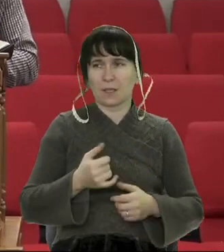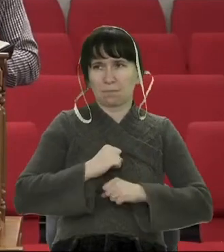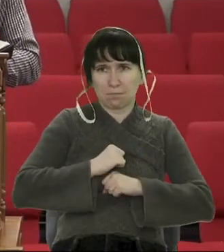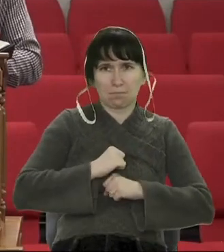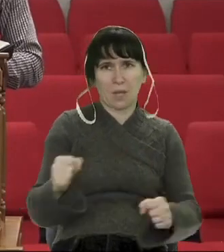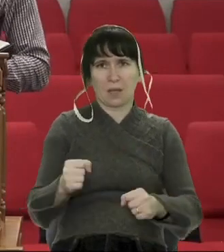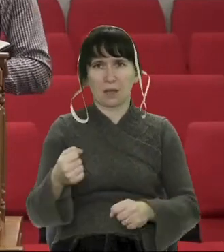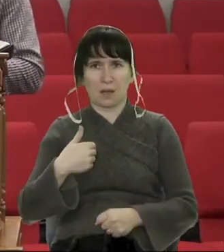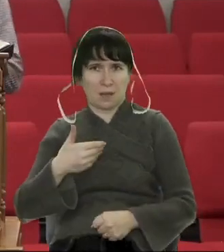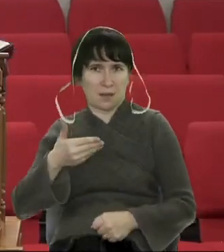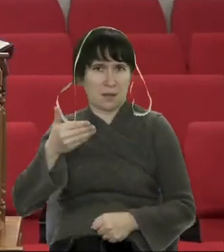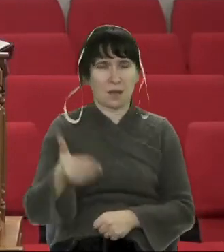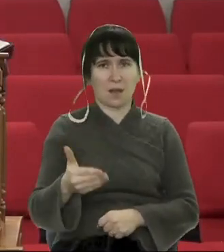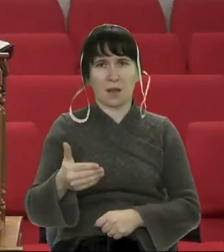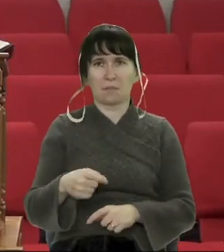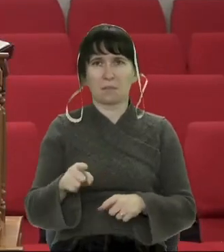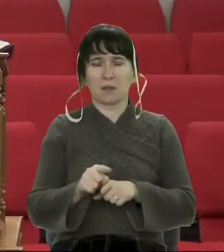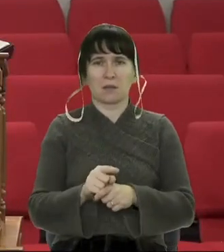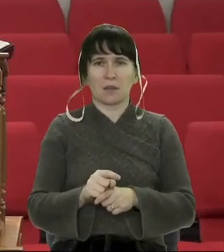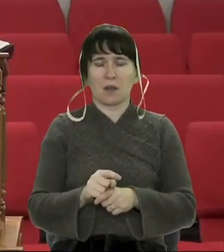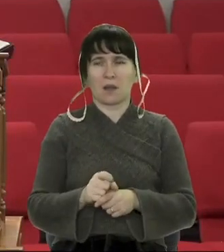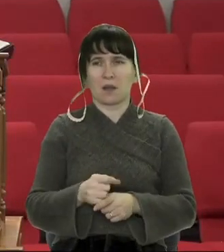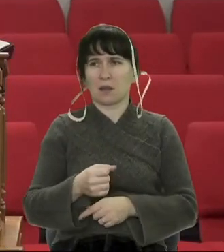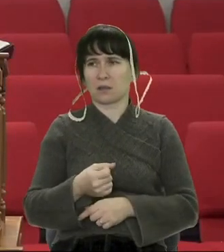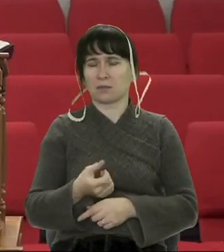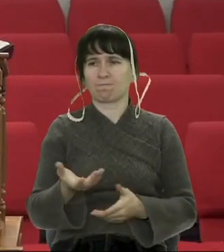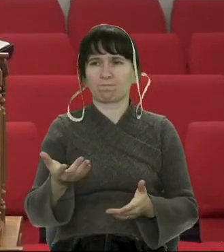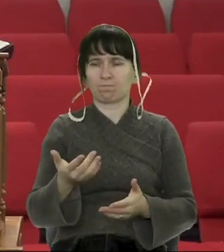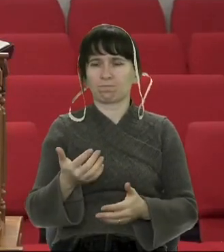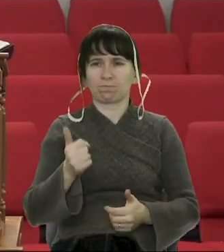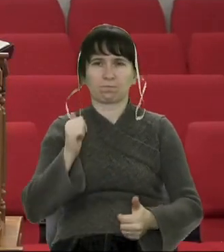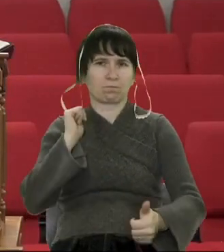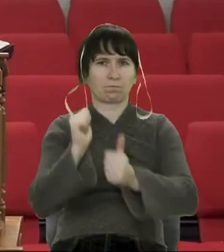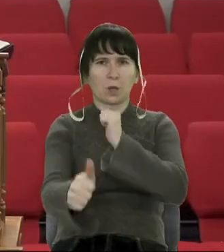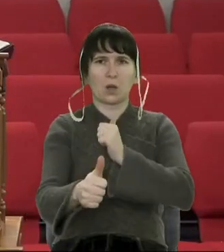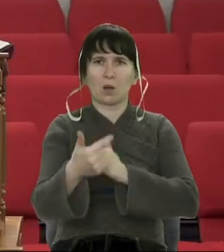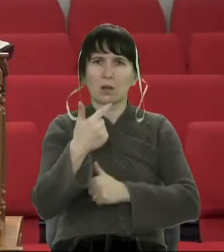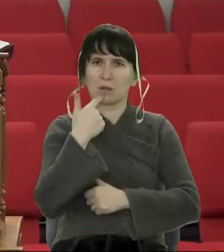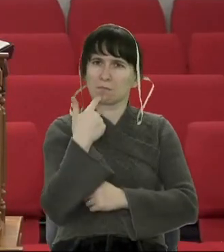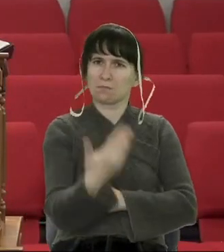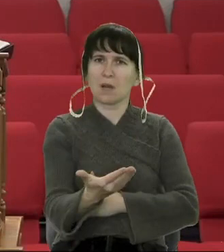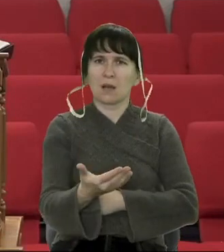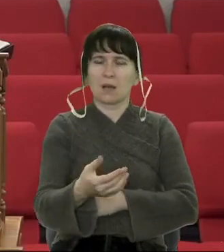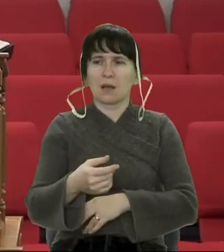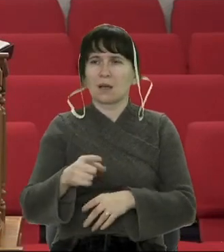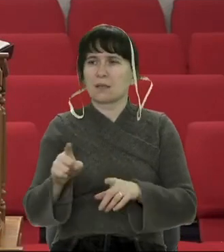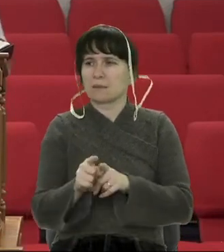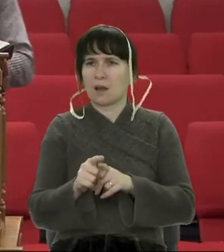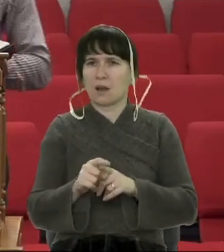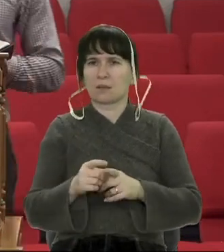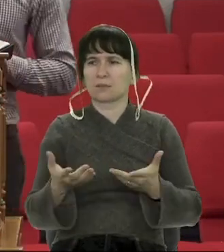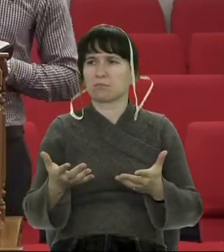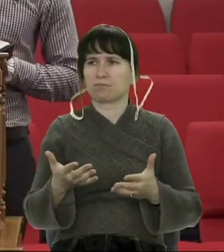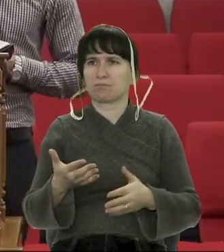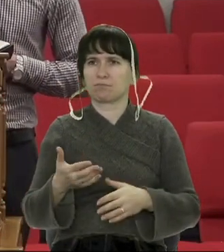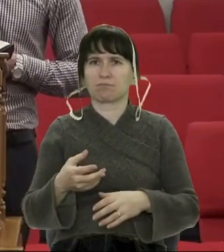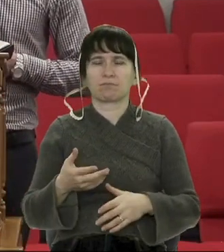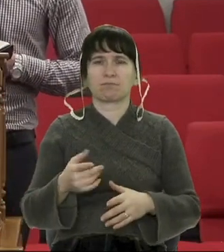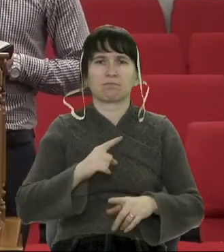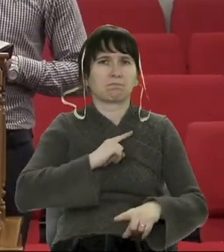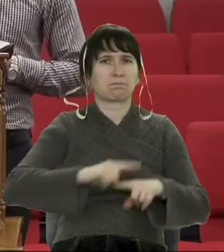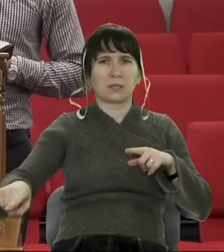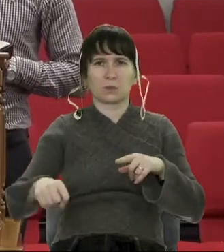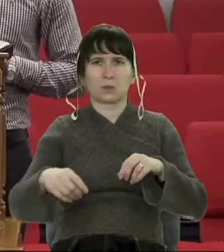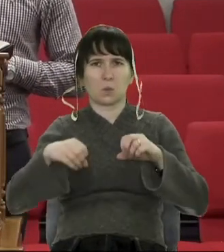спилить. І отак, що є на язиці, й може і сказати. І по великому такому рахунку про Петра ми можемо